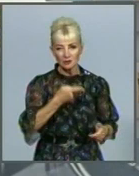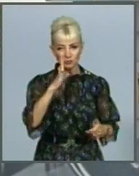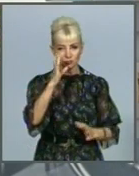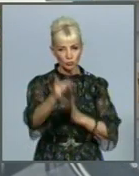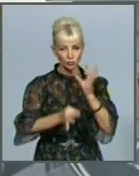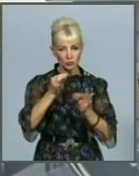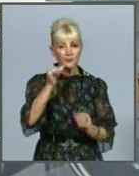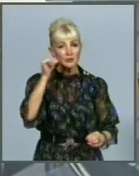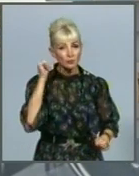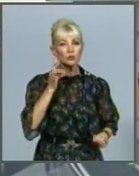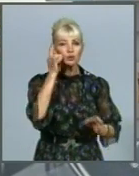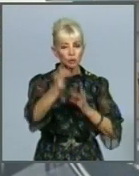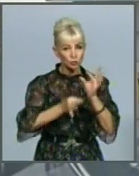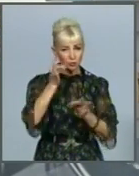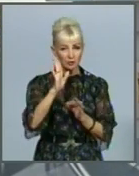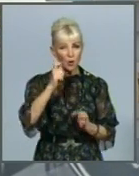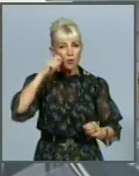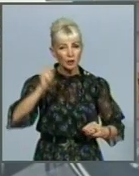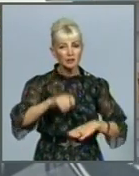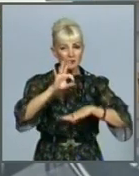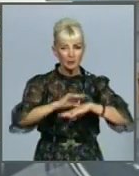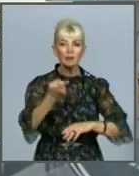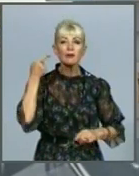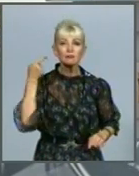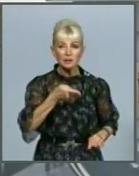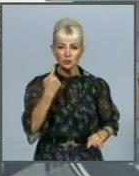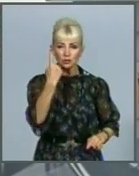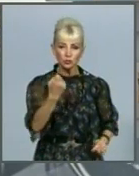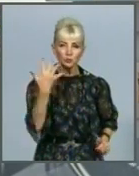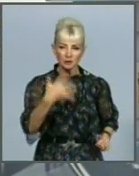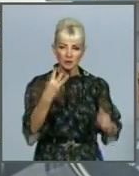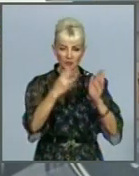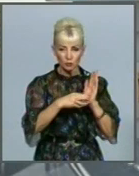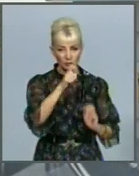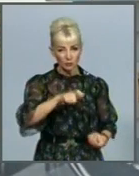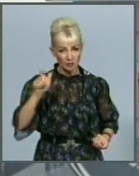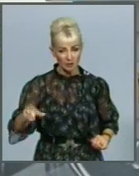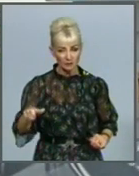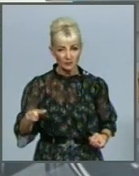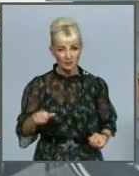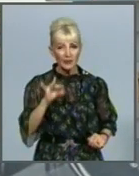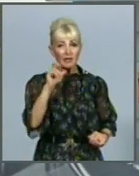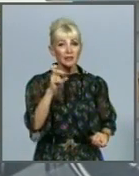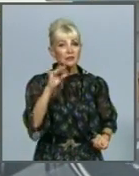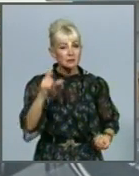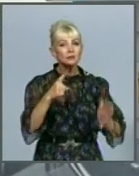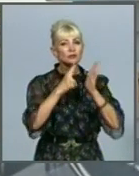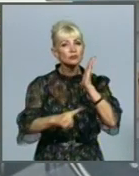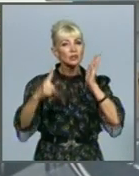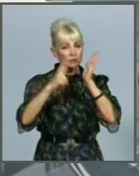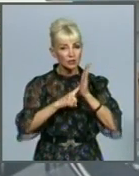За минулу добу в Україні захворіло 1158 осіб. З них 66